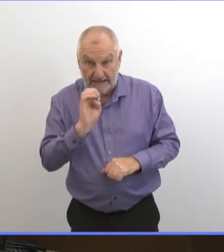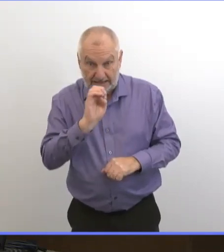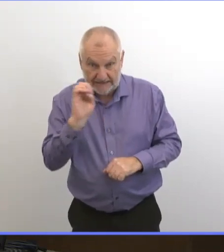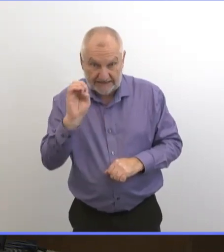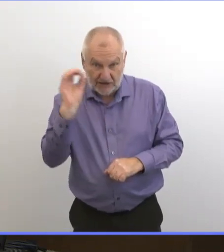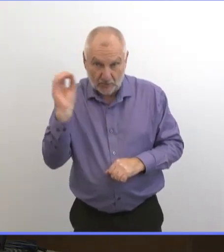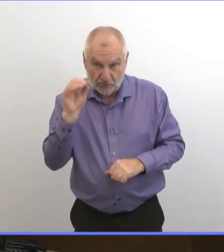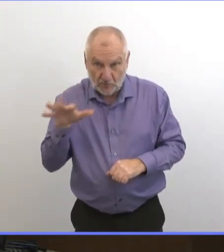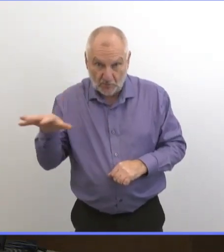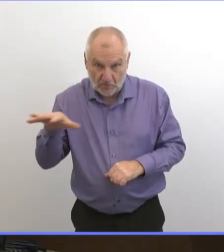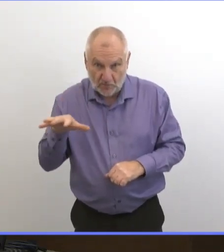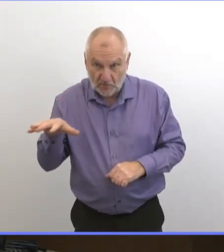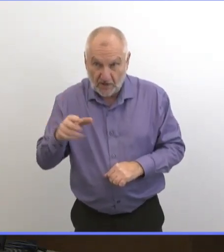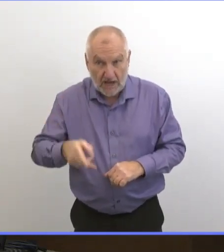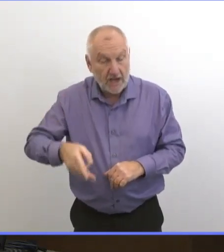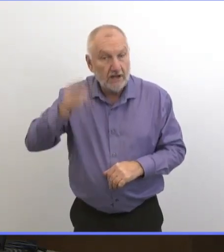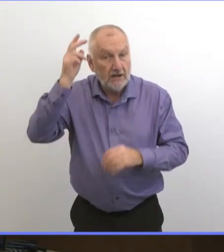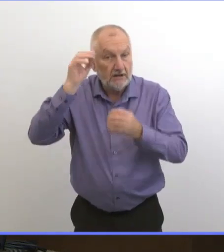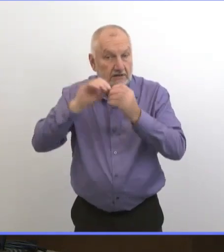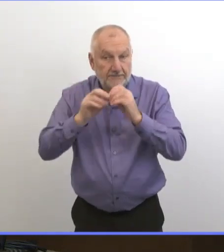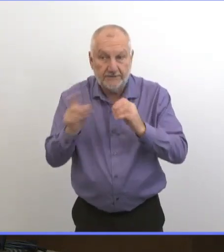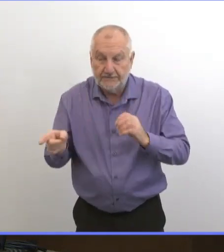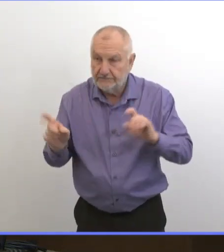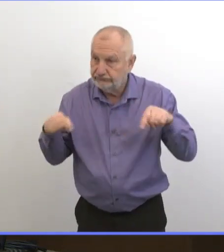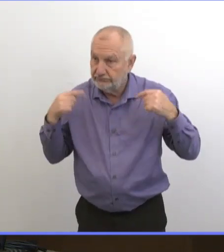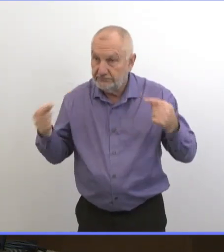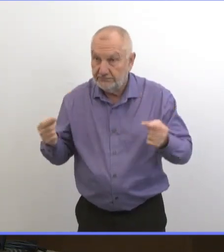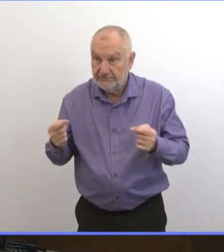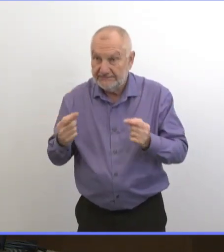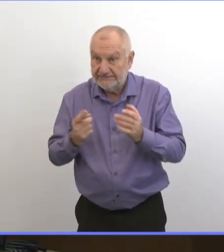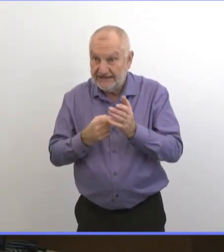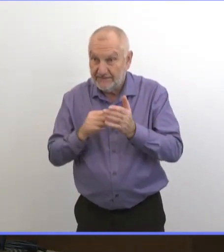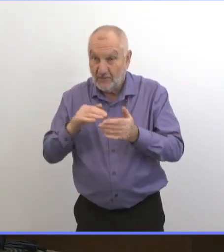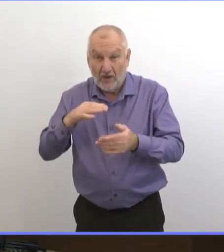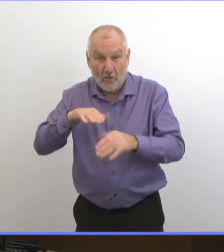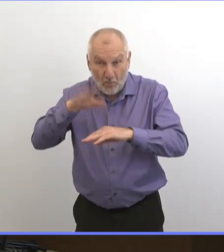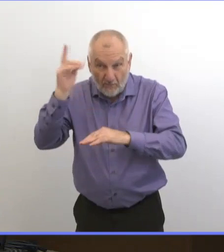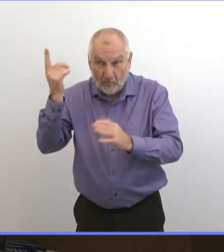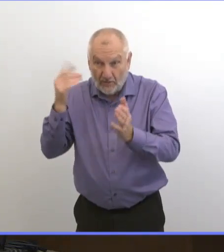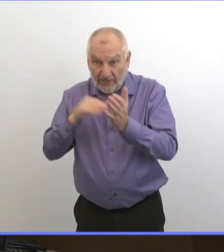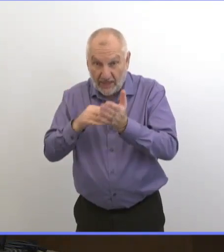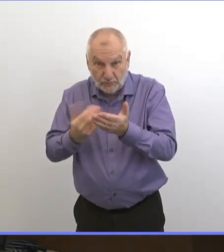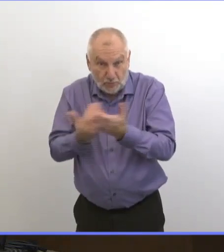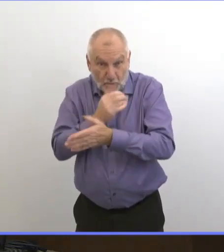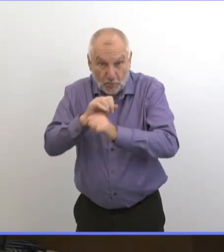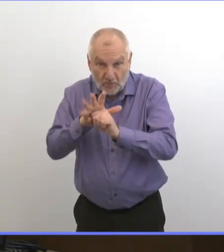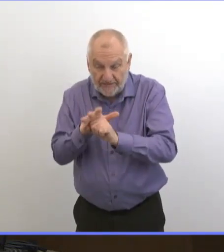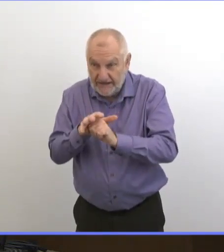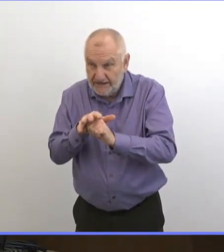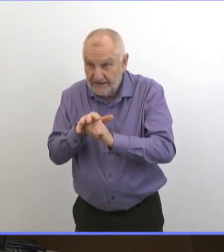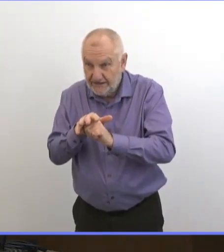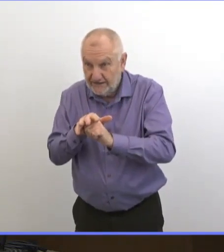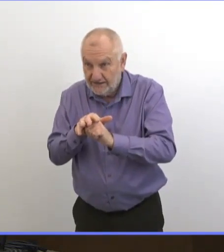En Ontario, il y a des nombres de cas très élevés et supérieurs à 1000.